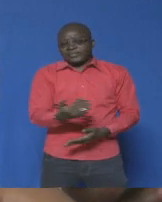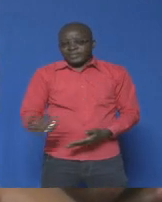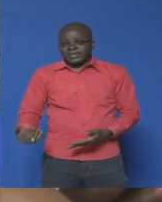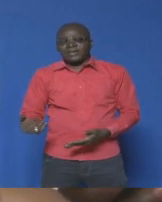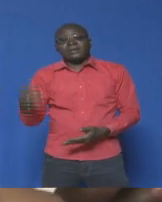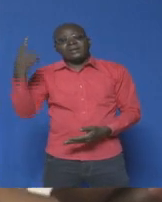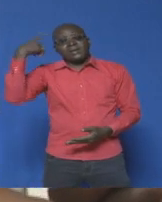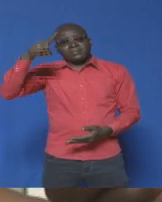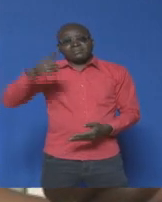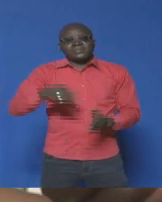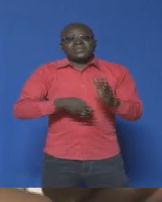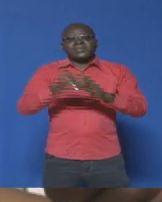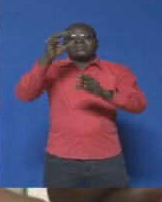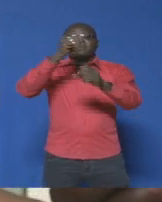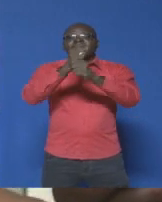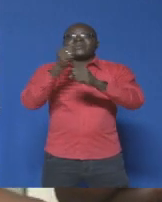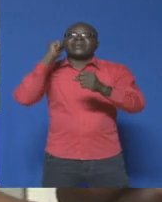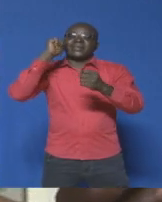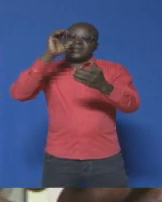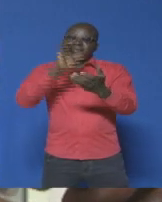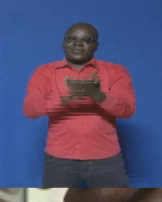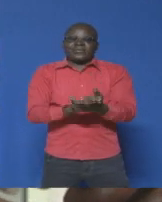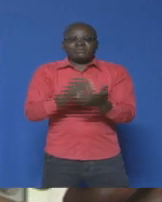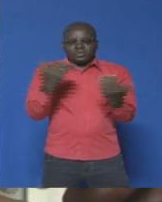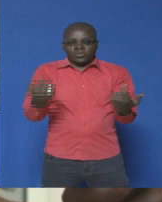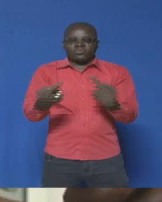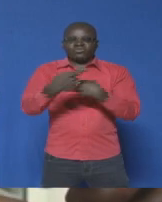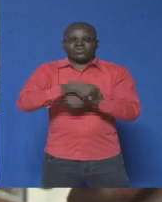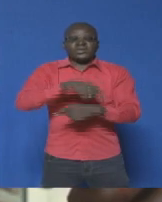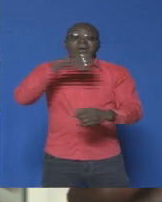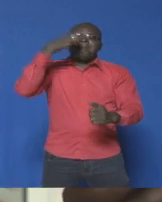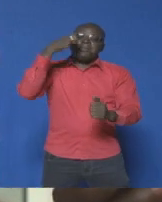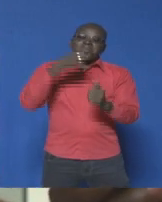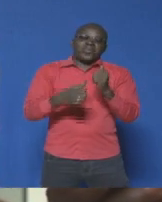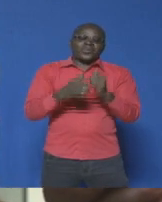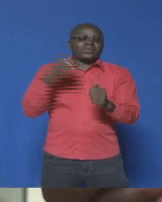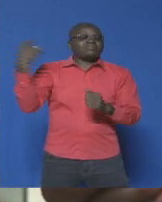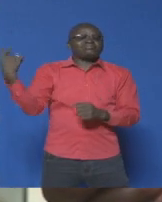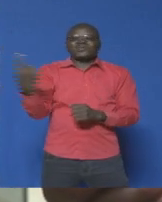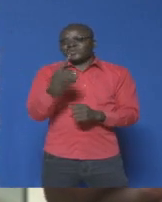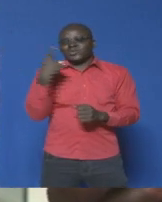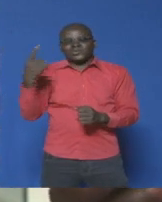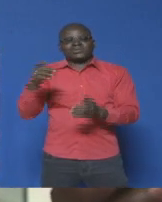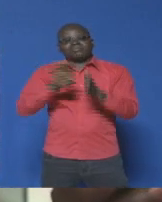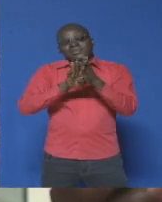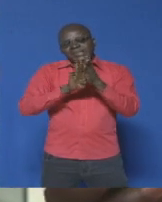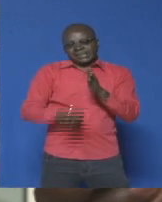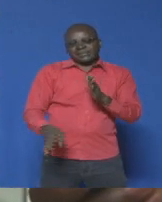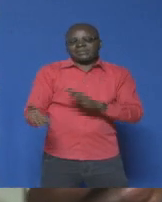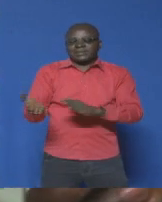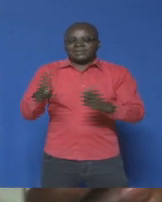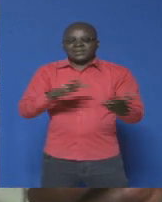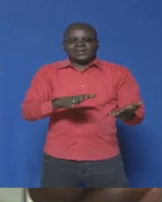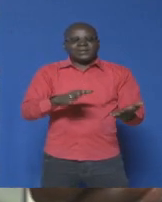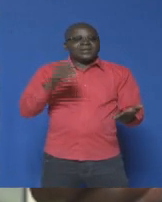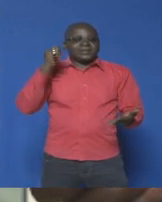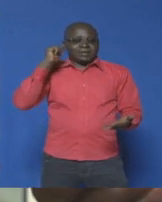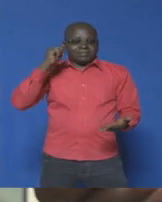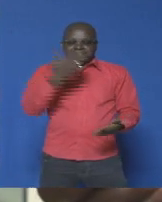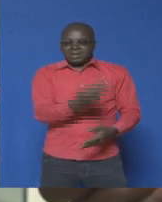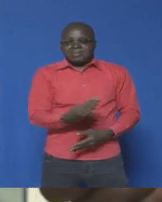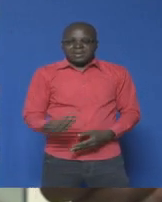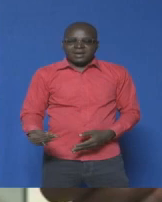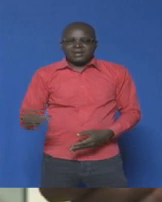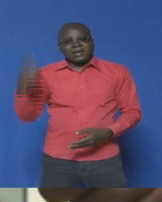déploiement des sages femmes qui constitue aujourd'hui une problématique toujours par rapport à la réduction de la mortalité maternelle, néonatale et aussi la